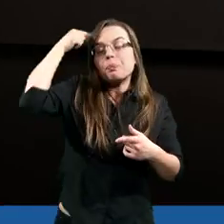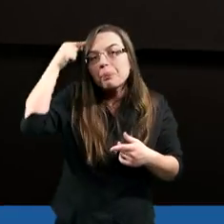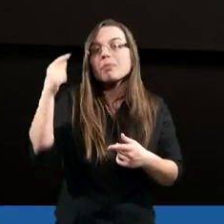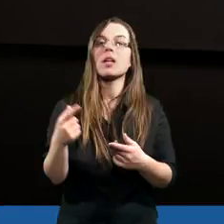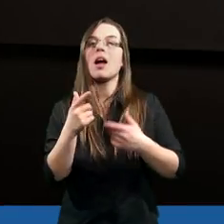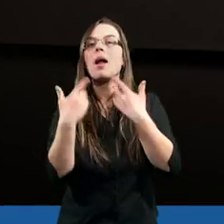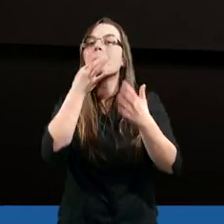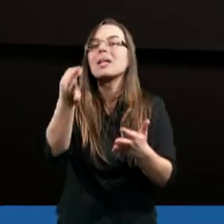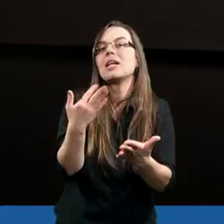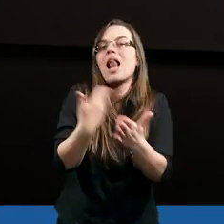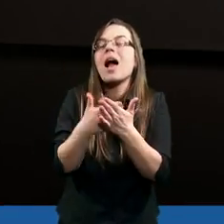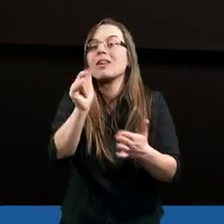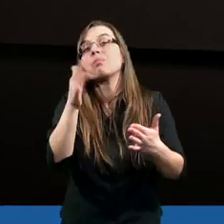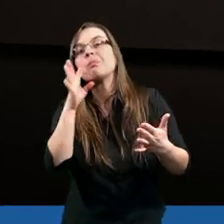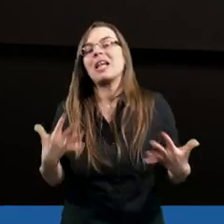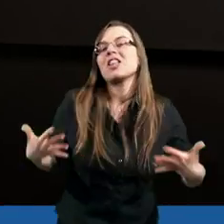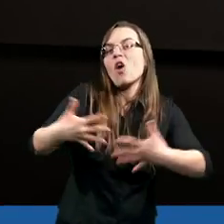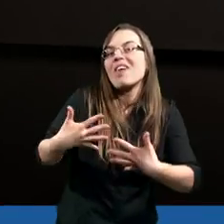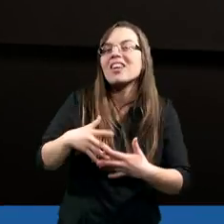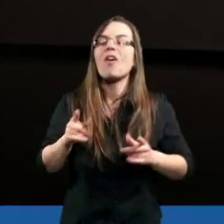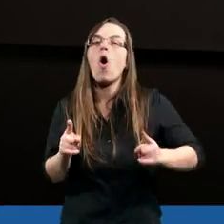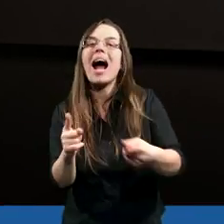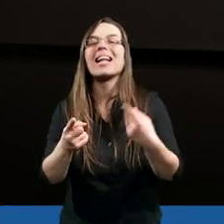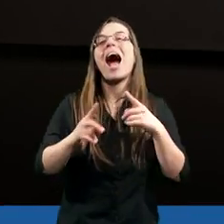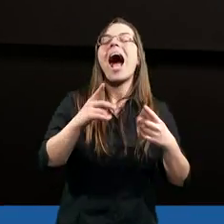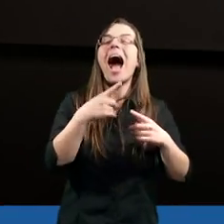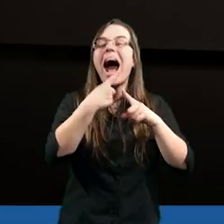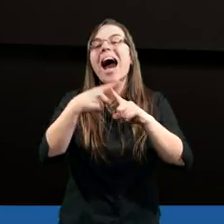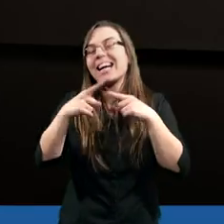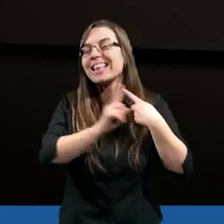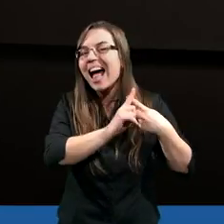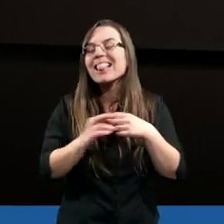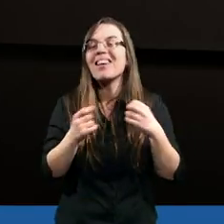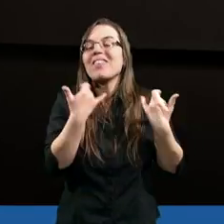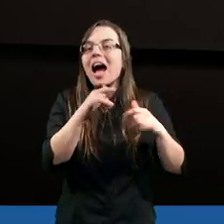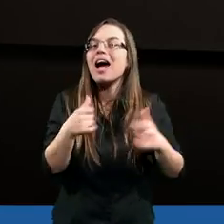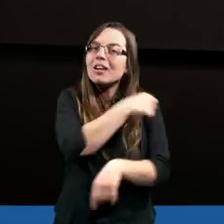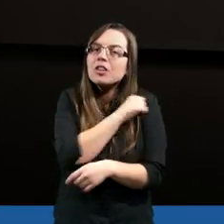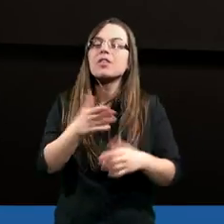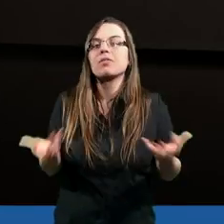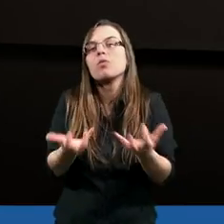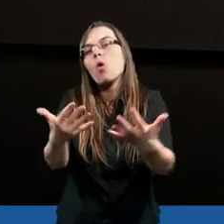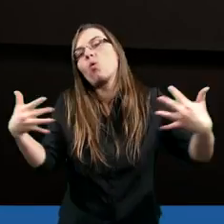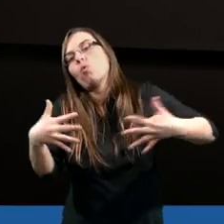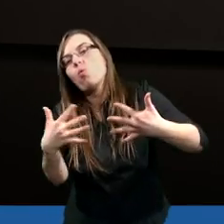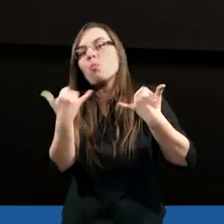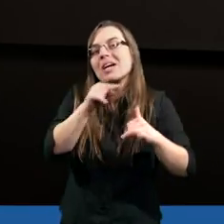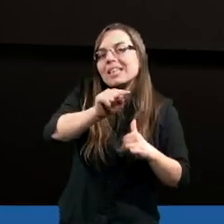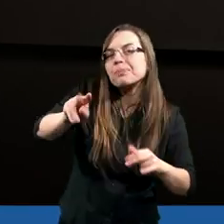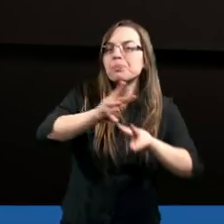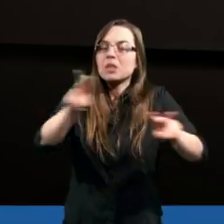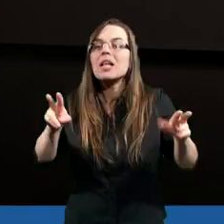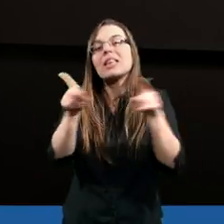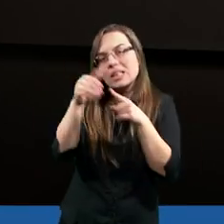usta pytanie, to dlaczego nie jakieś stowarzyszenie, organizacja charytatywna, klub? Przecież tam też coś można